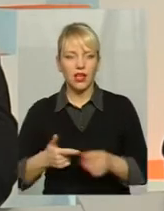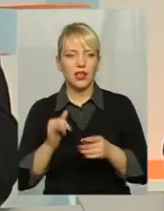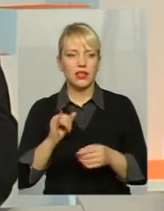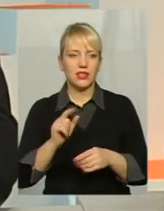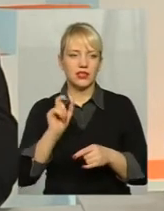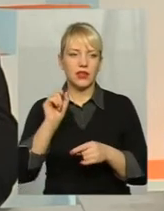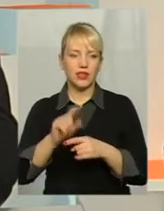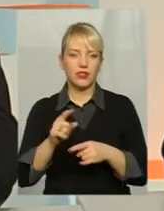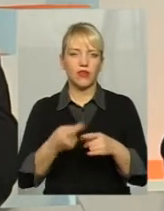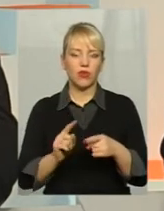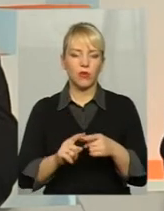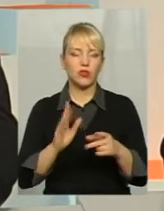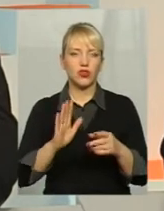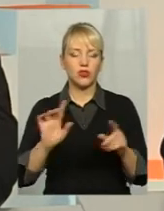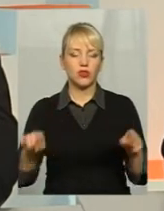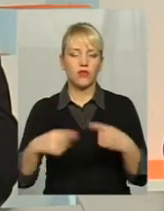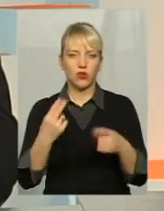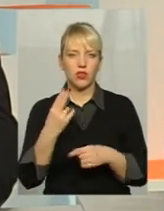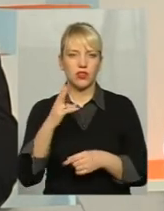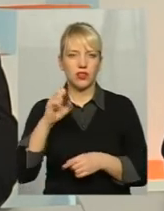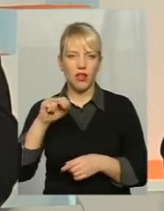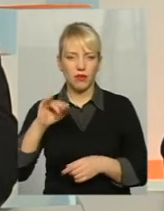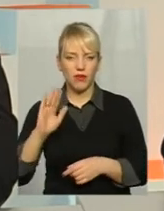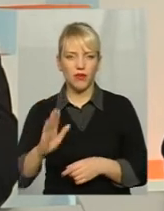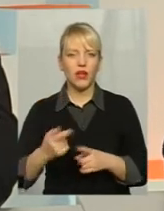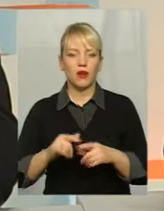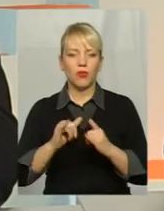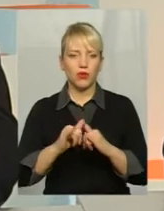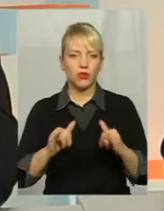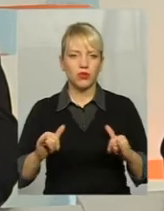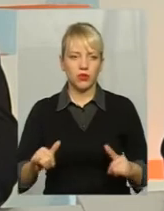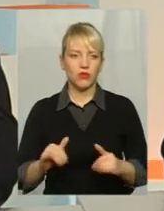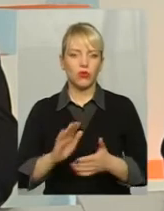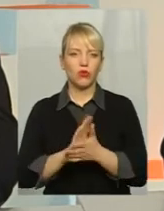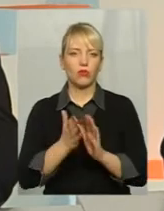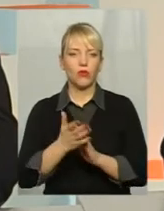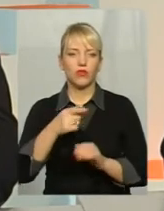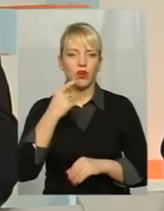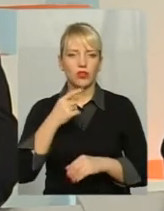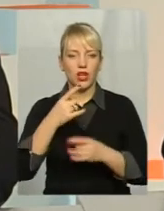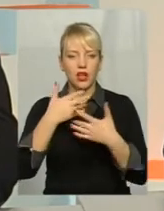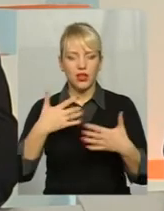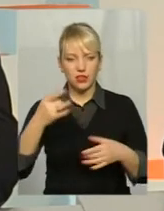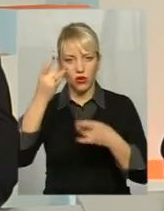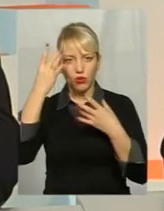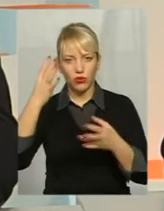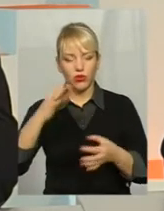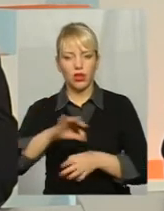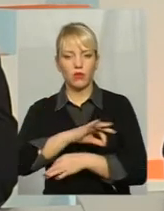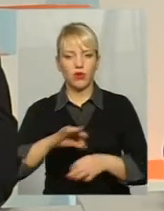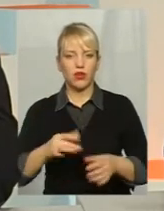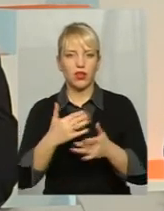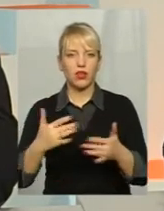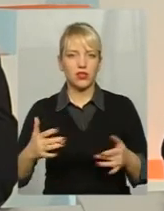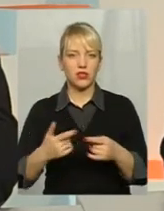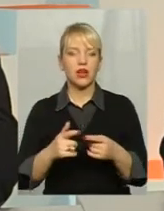пан Олег, це і для створення ЦНАПів, в тому числі, по розвитку, умовно кажучи, різних культурних проєктів, різних інфраструктурних проєктів